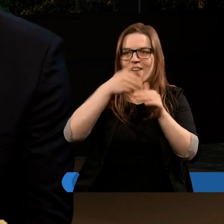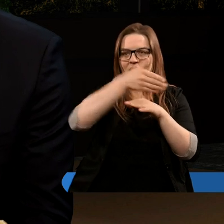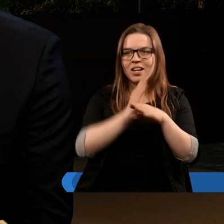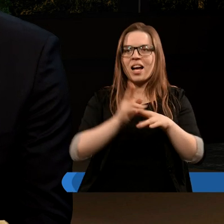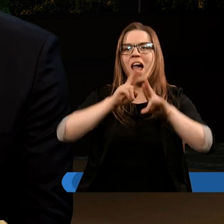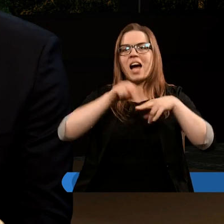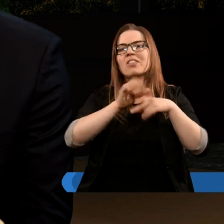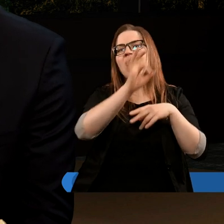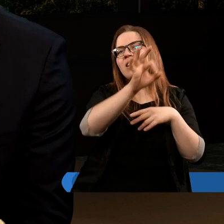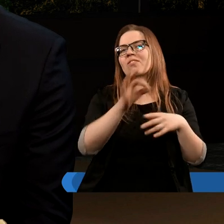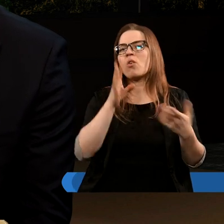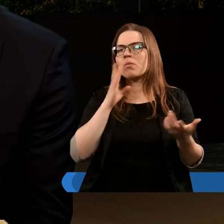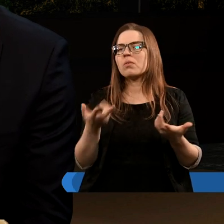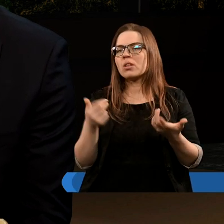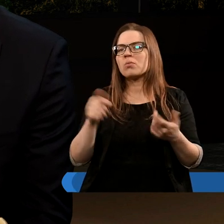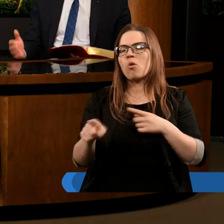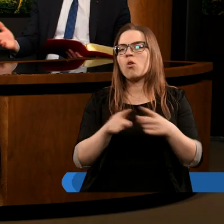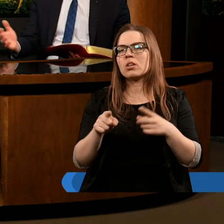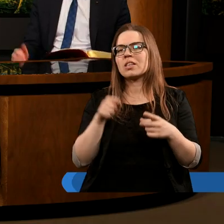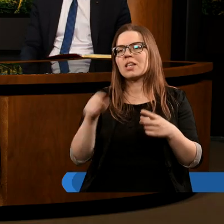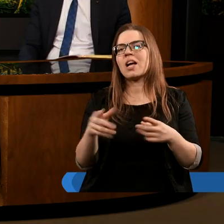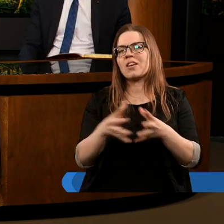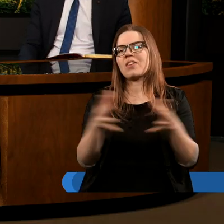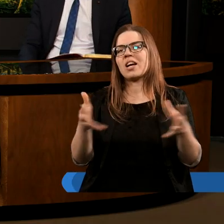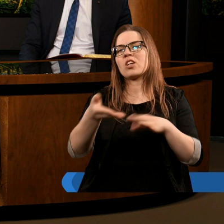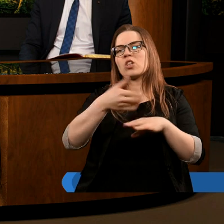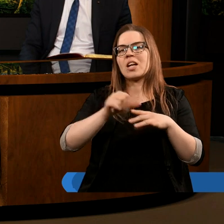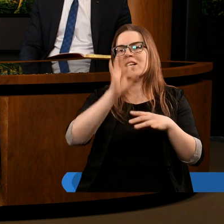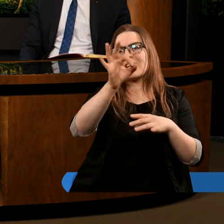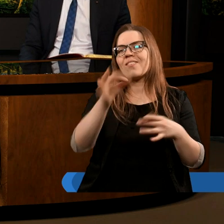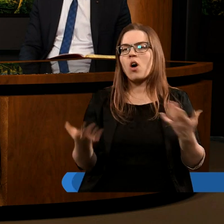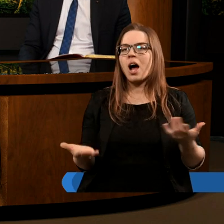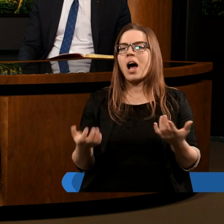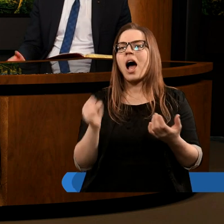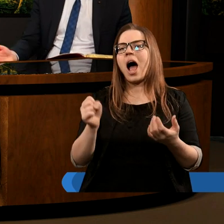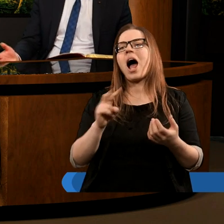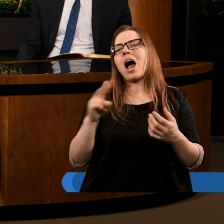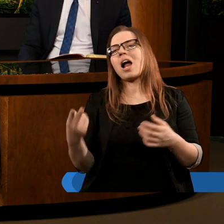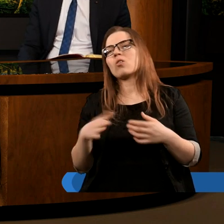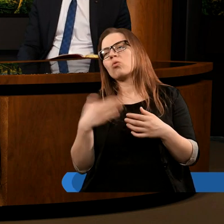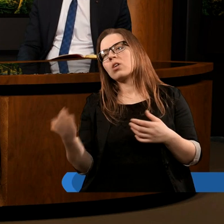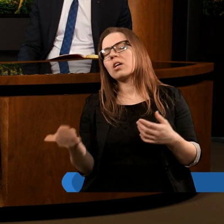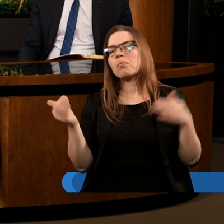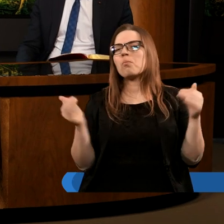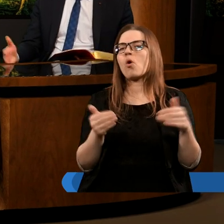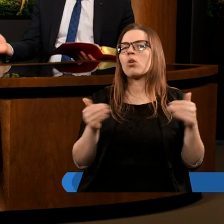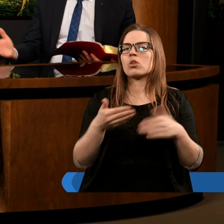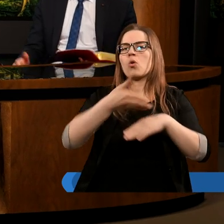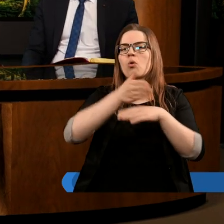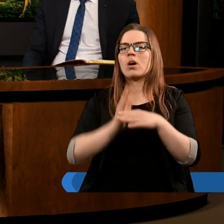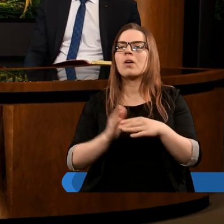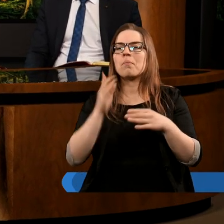powiedzieć, że reszta jest twoja i wtedy może to oznaczać, że ta większa część ciasta jest twoja, a z drugiej strony mogę